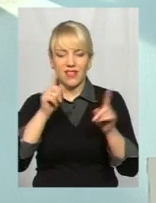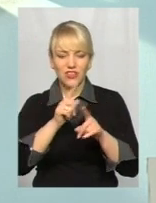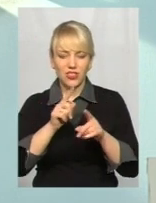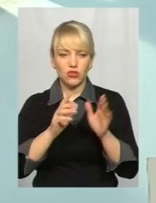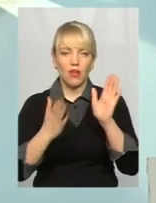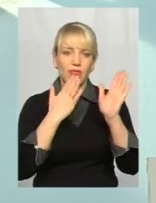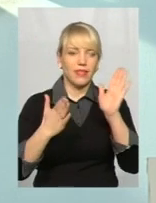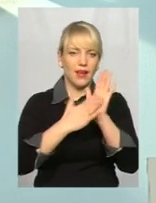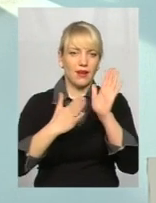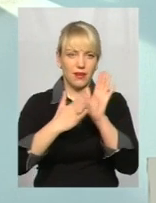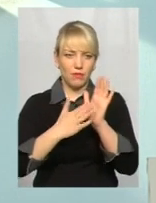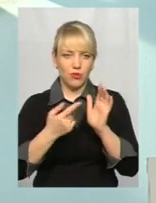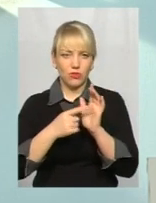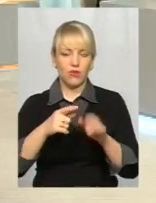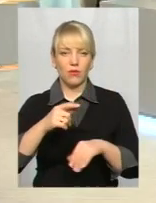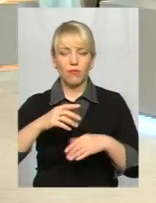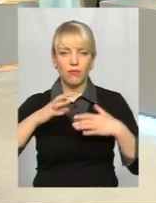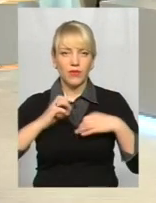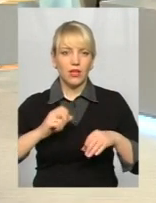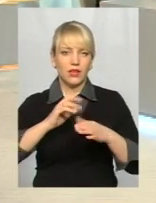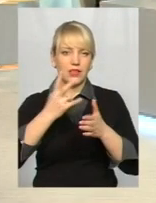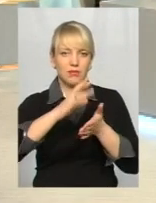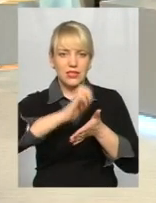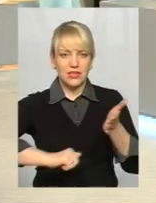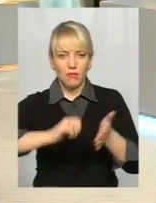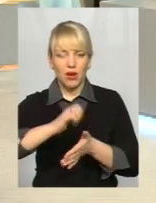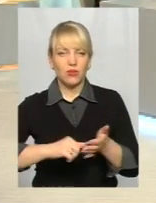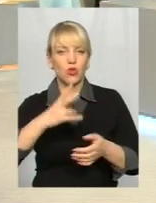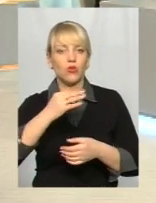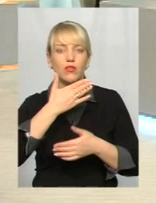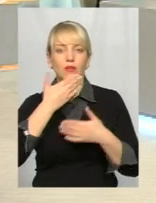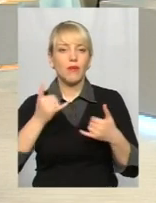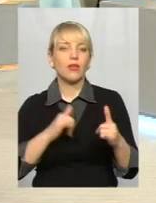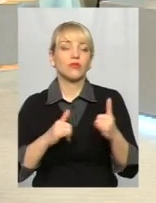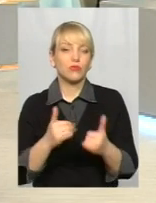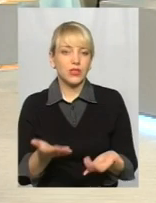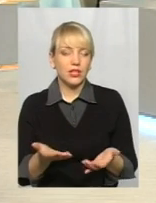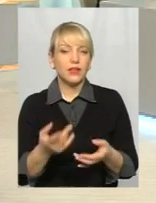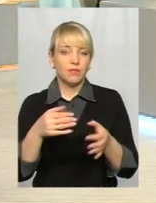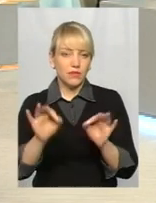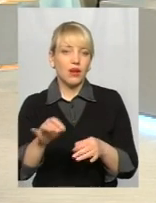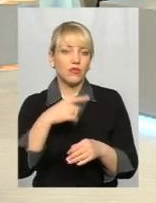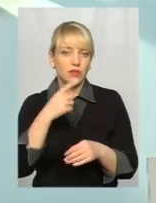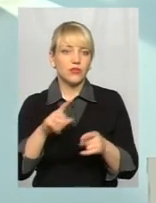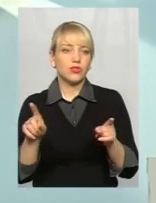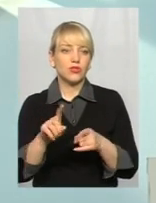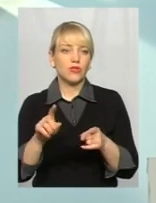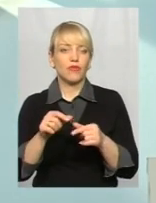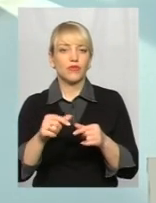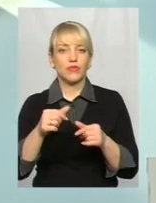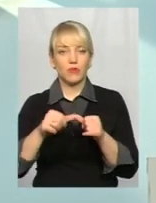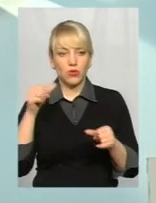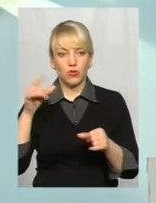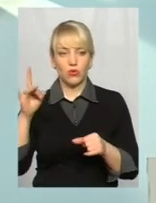які їм наліплюють, вони постійно її мають знімати. Але немає кудись з цього правди діти, тому що я в свій час так само минулого